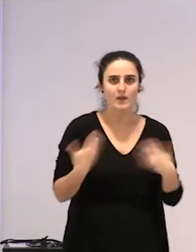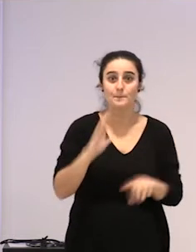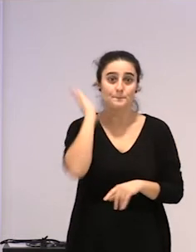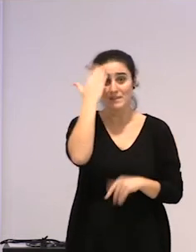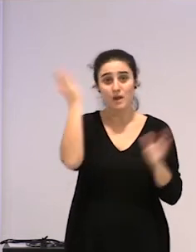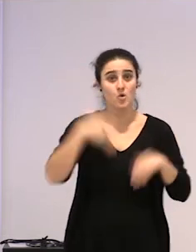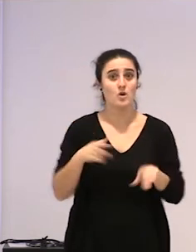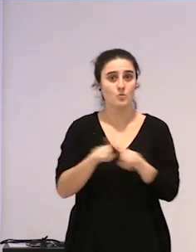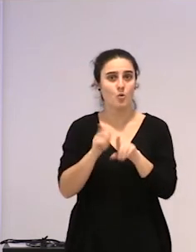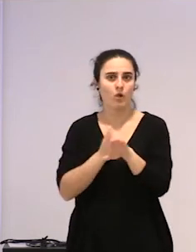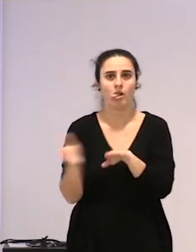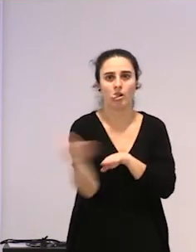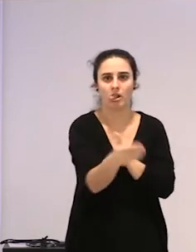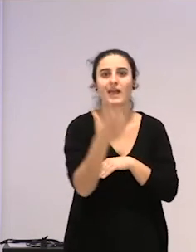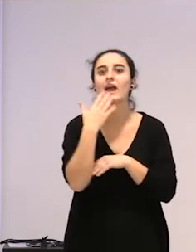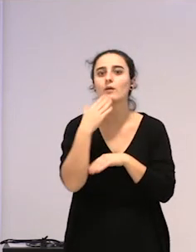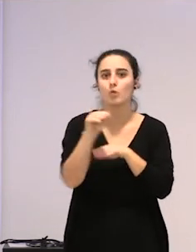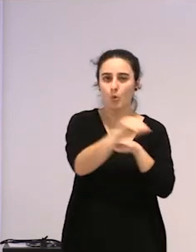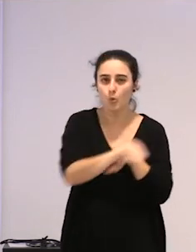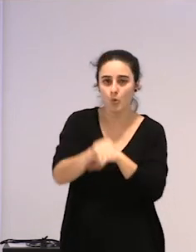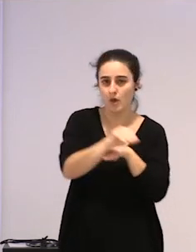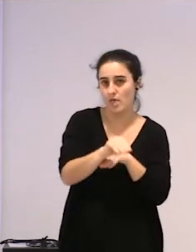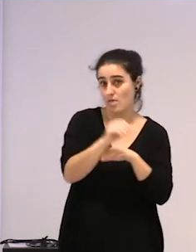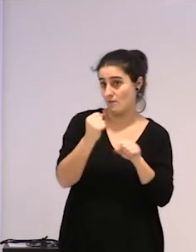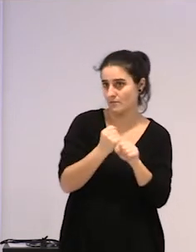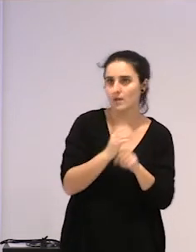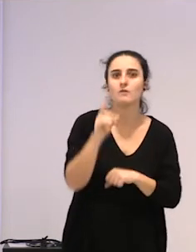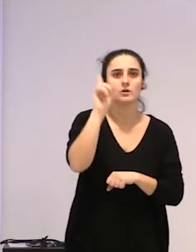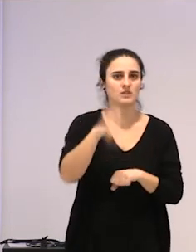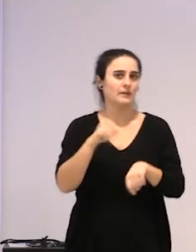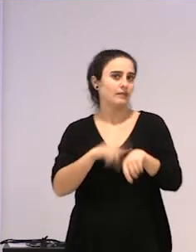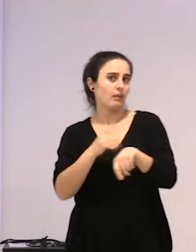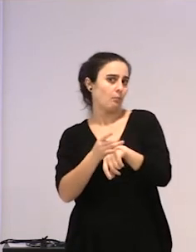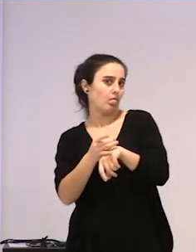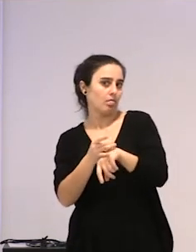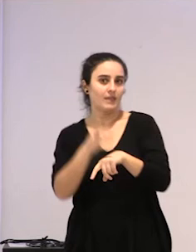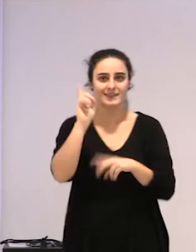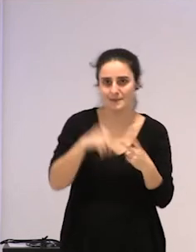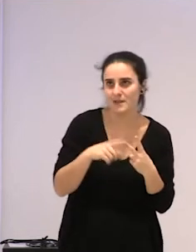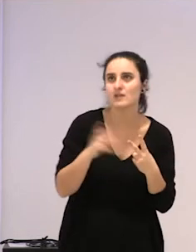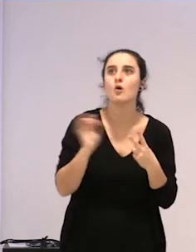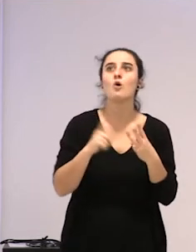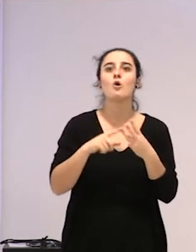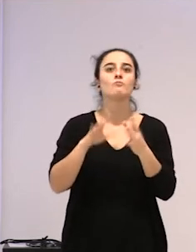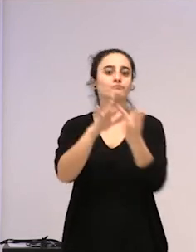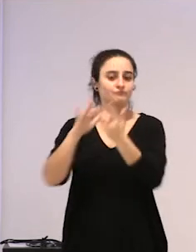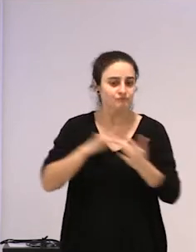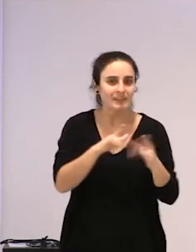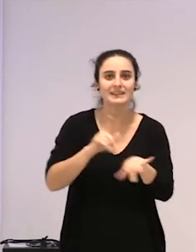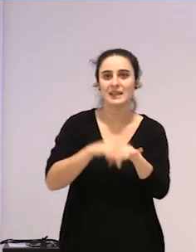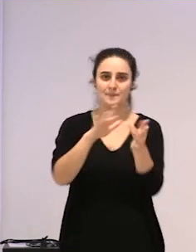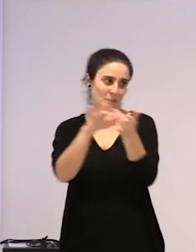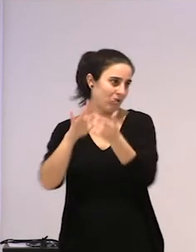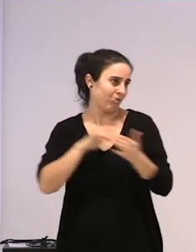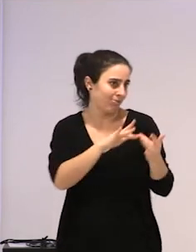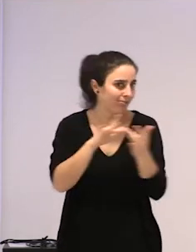ez? eta, sartzen diaz aintzalanak, baina sartzen da ere, atxedenerako denbora, sartzen da ere, arremanetarako denbora, ez?